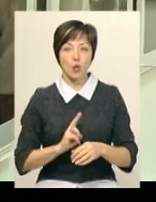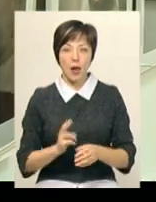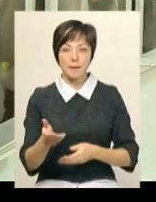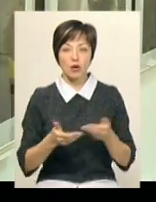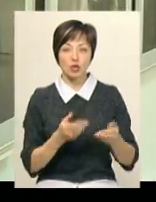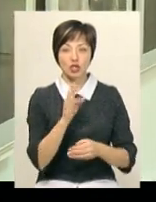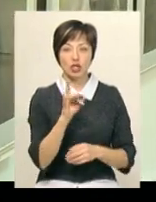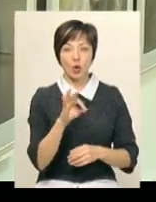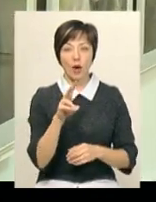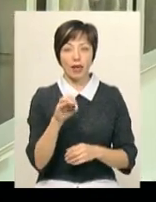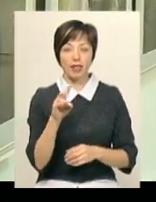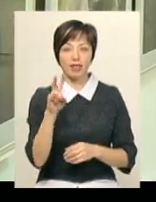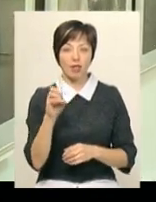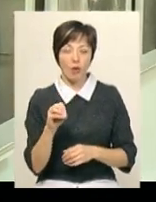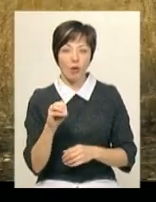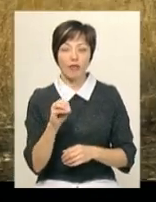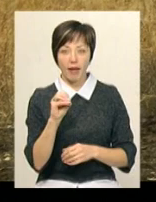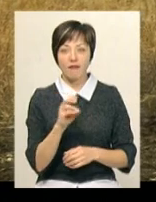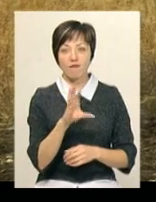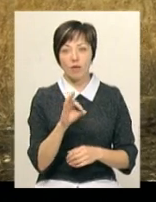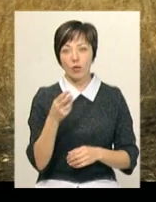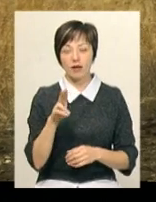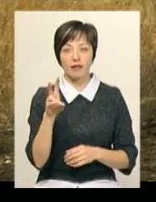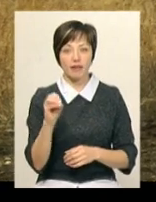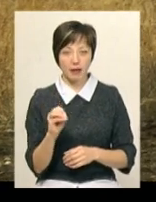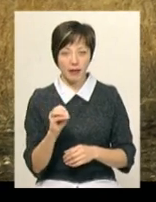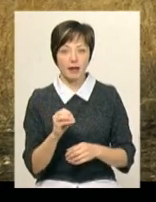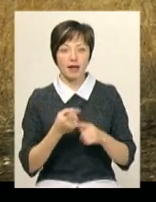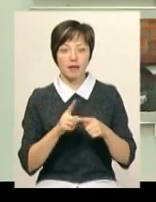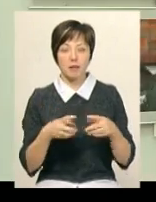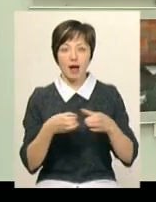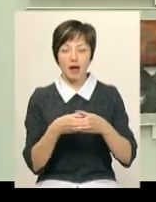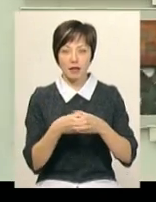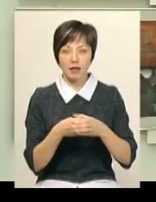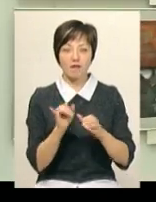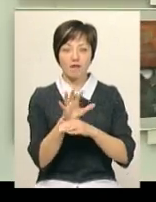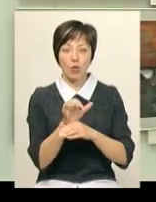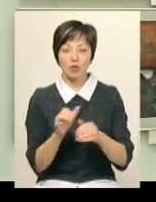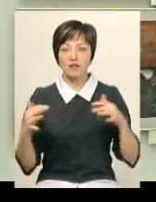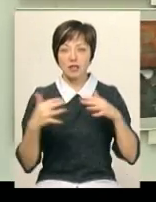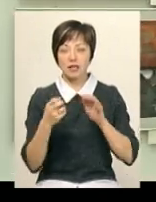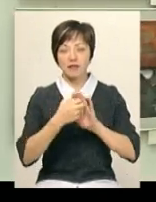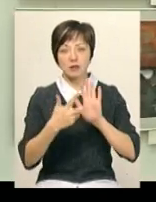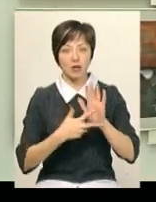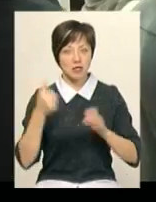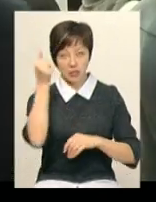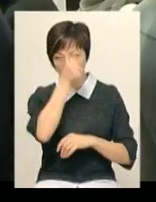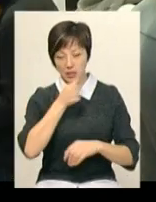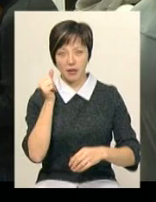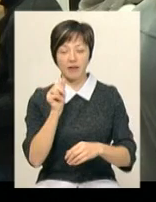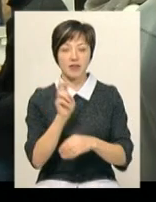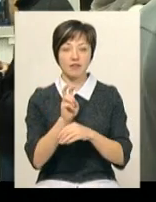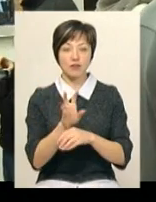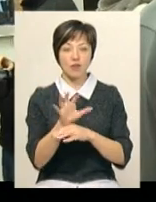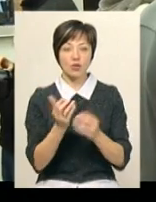у Широкино та Водяному, 10-ту окрему гірську штурмову бригаду «Едельвейсет» та фото з передової за 2018 рік. Відвідувач